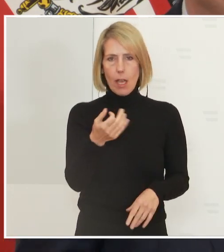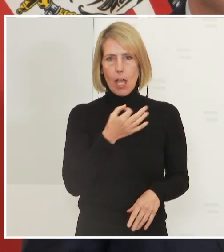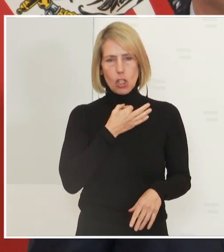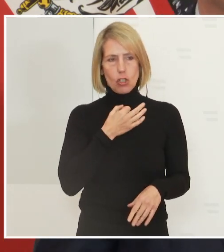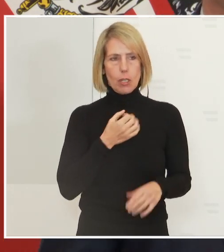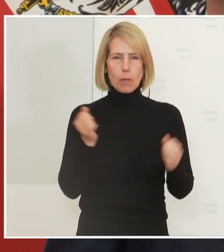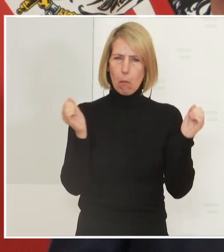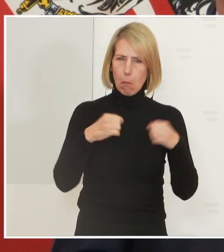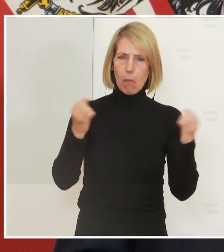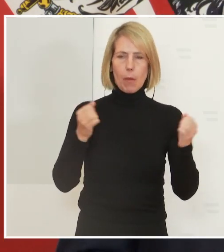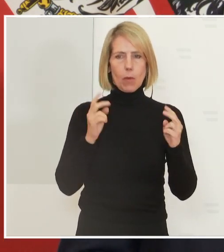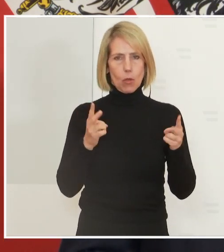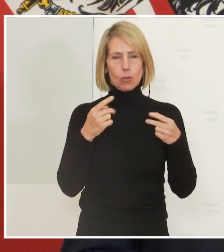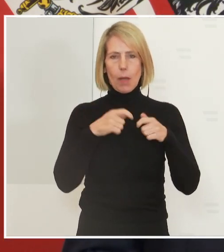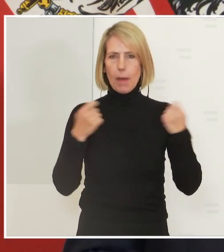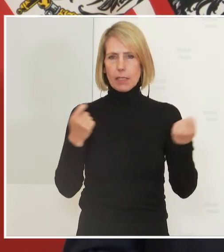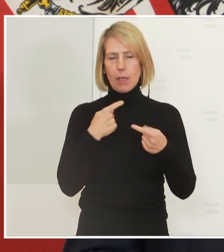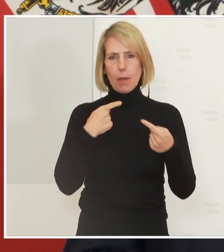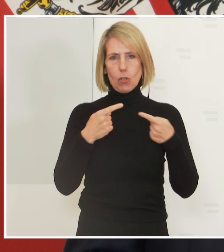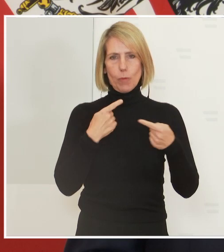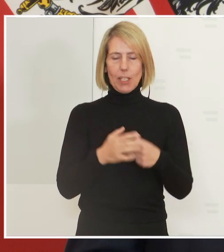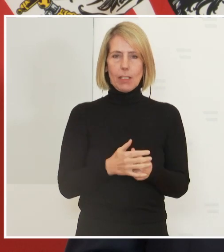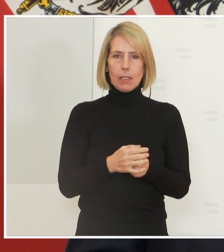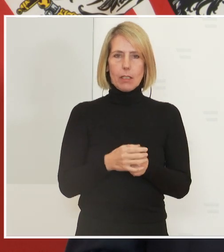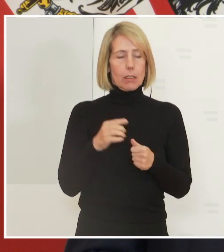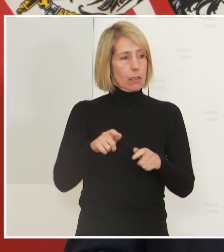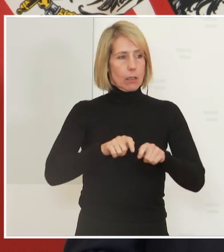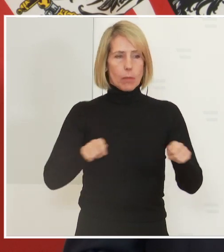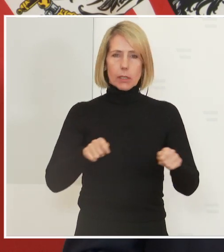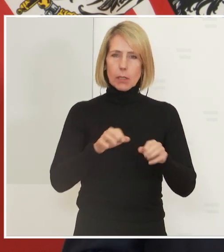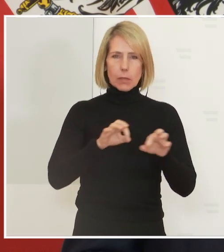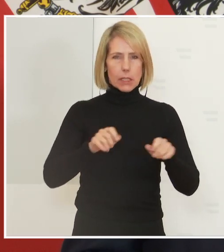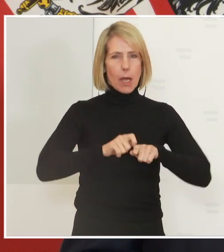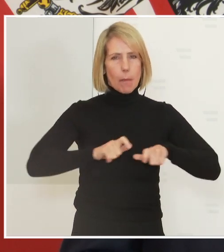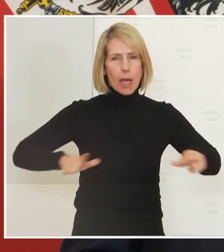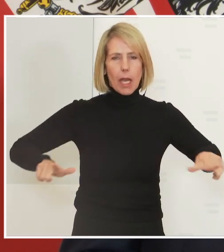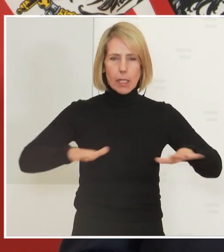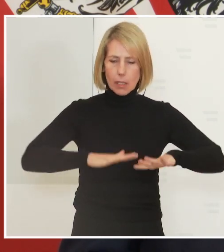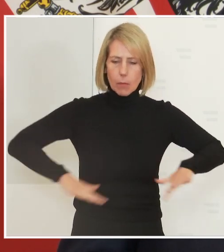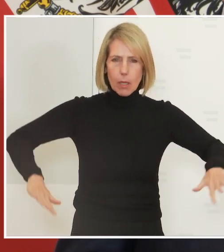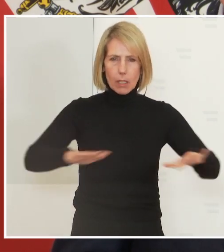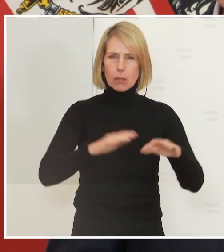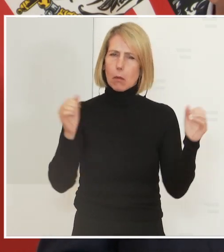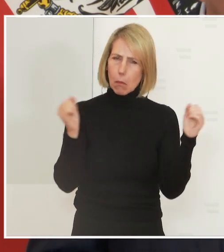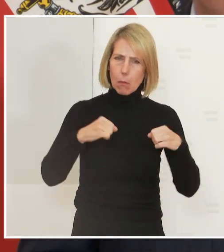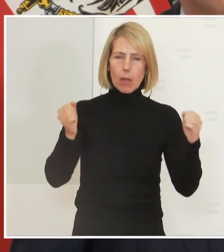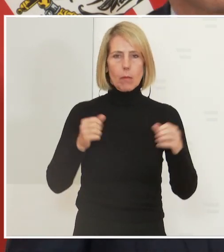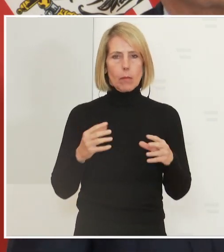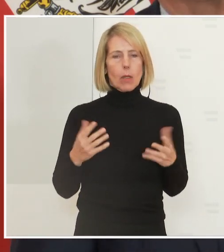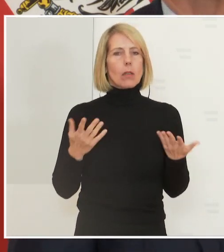haben. Die Maßnahmen werden auf sehr breiter Basis begrüßt und mitgetragen.